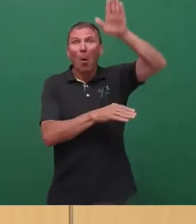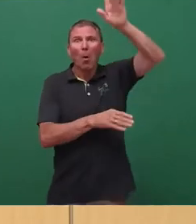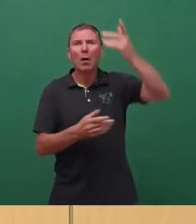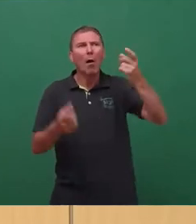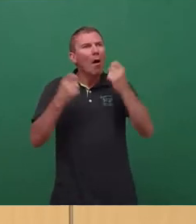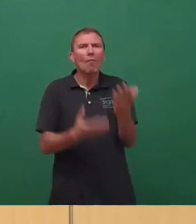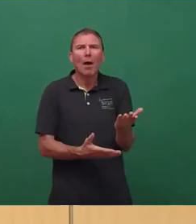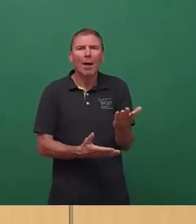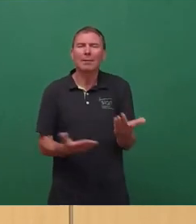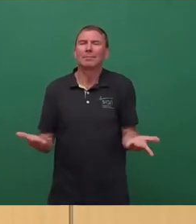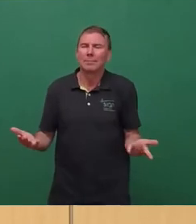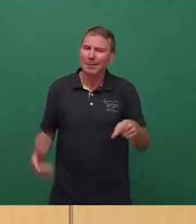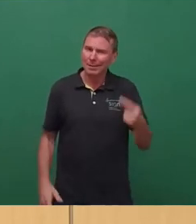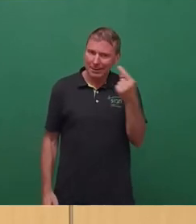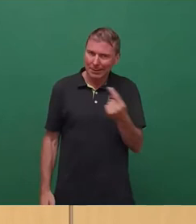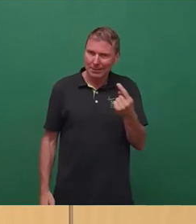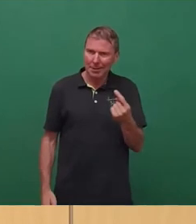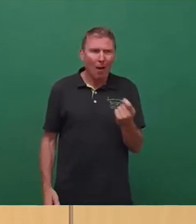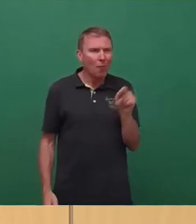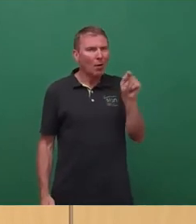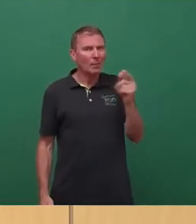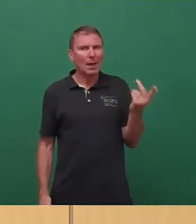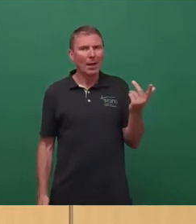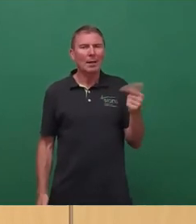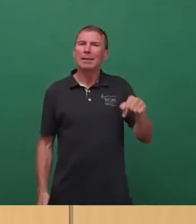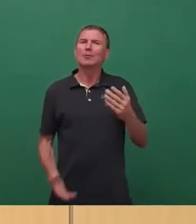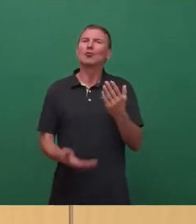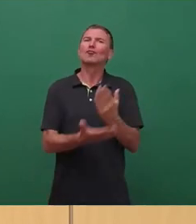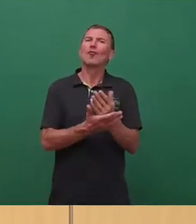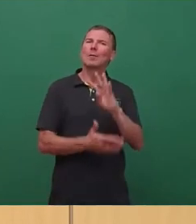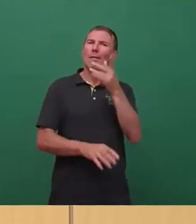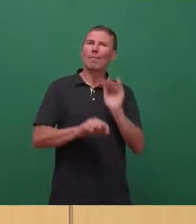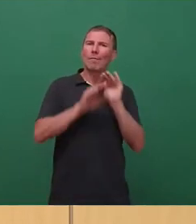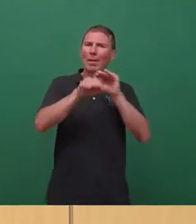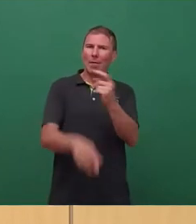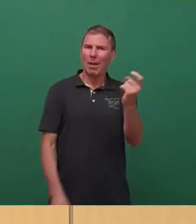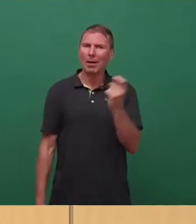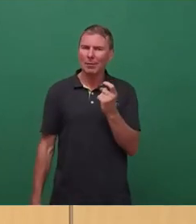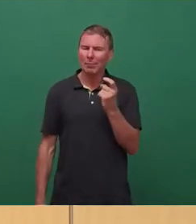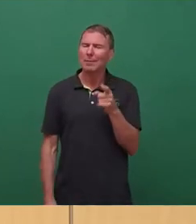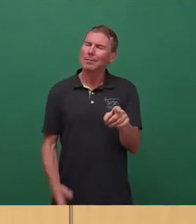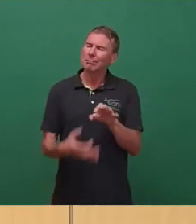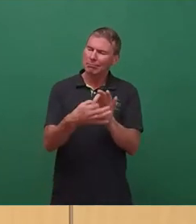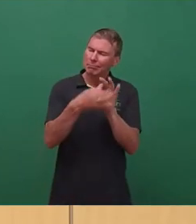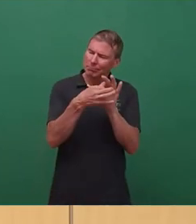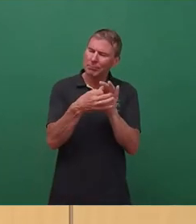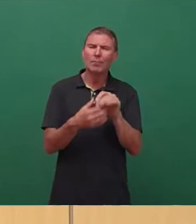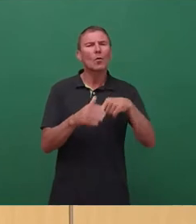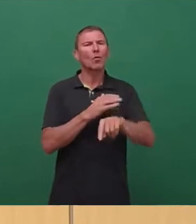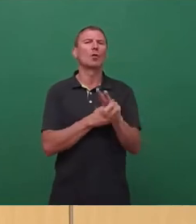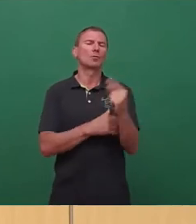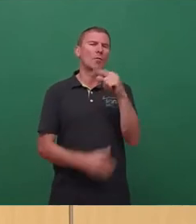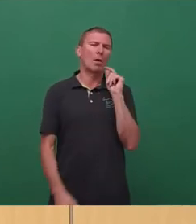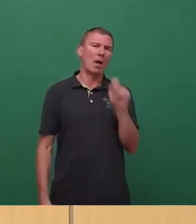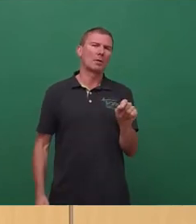Nur, dass dieses Mal, wo kommt das denn her, sozusagen die vierte Welle, wird natürlich maßgeblich bei den unter 12-Jährigen, unter